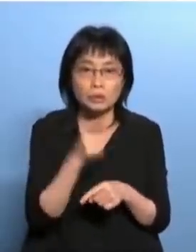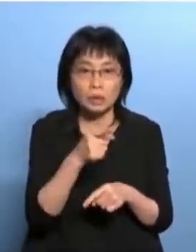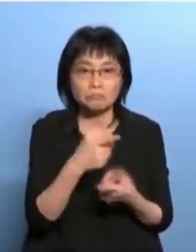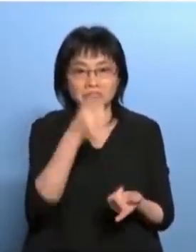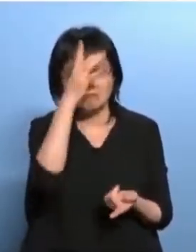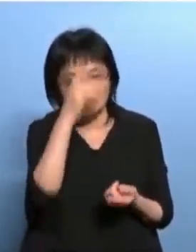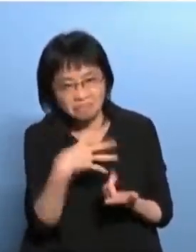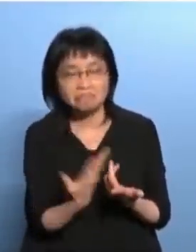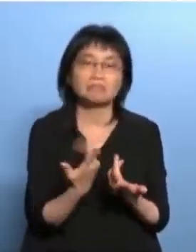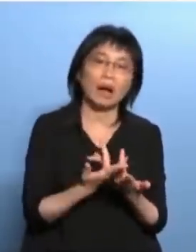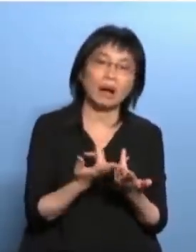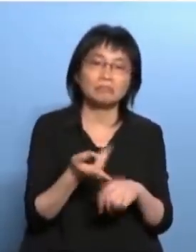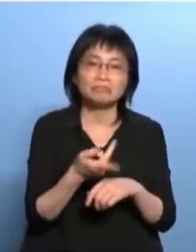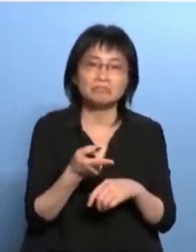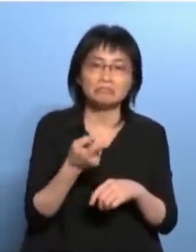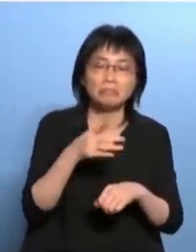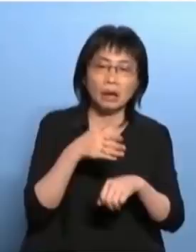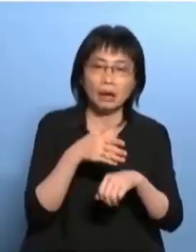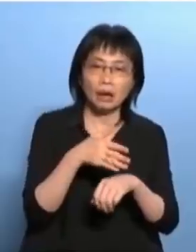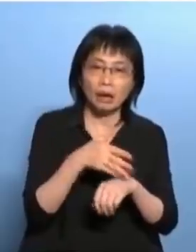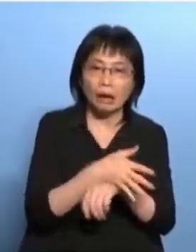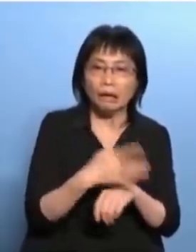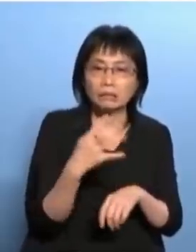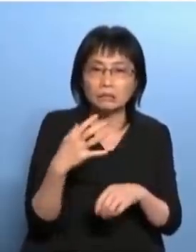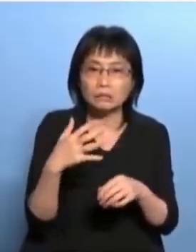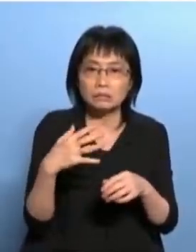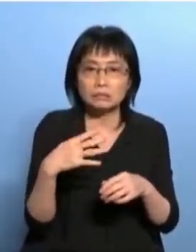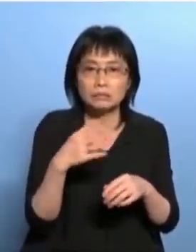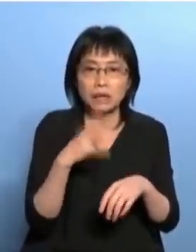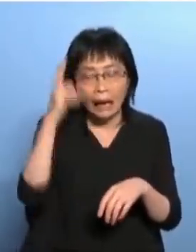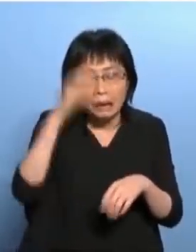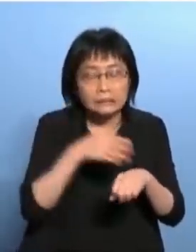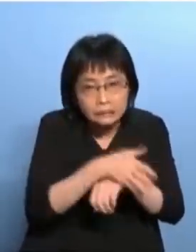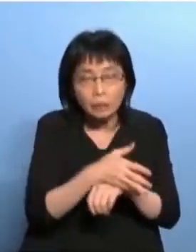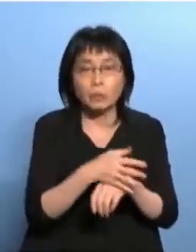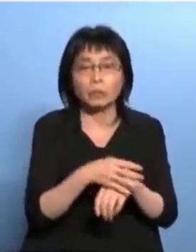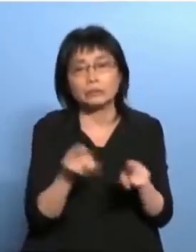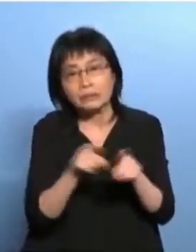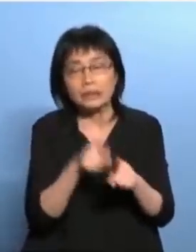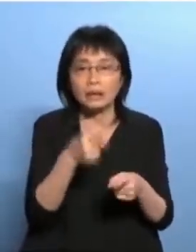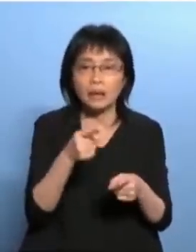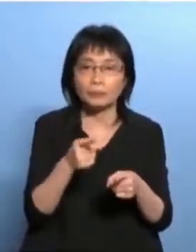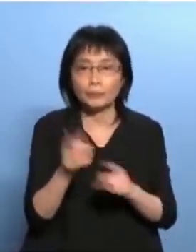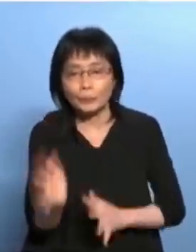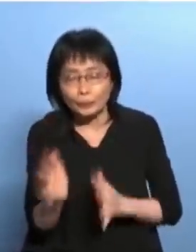些什么指挥官父子规官很沙尘的八香指挥官安然无恙郭榮鏗